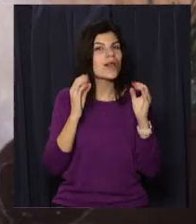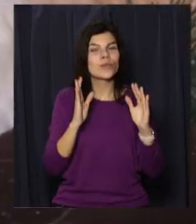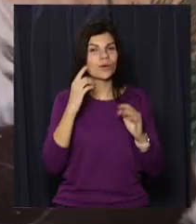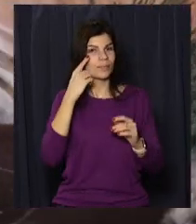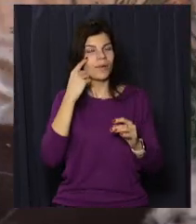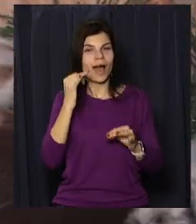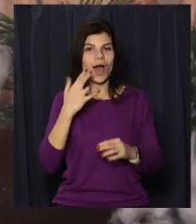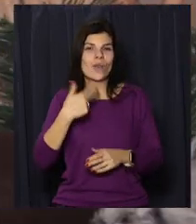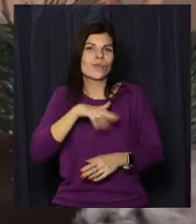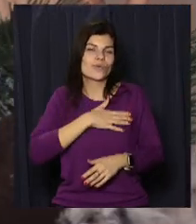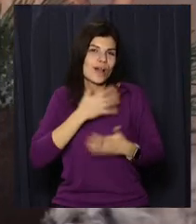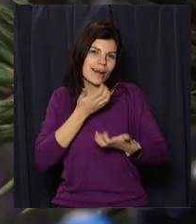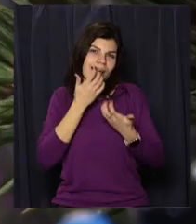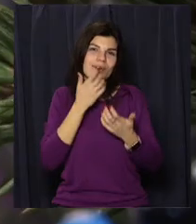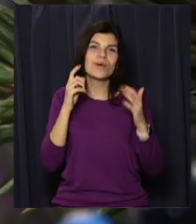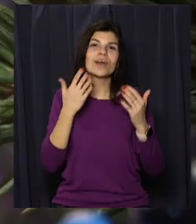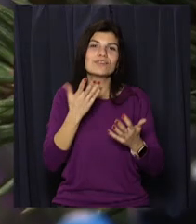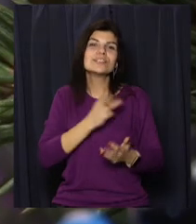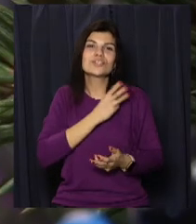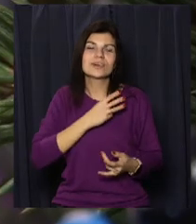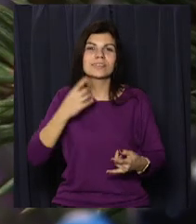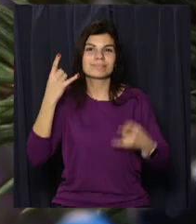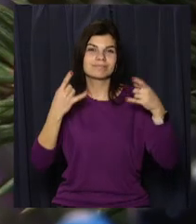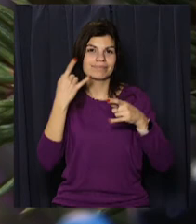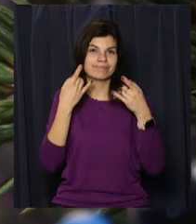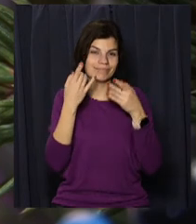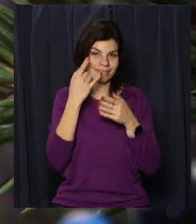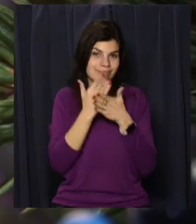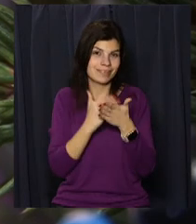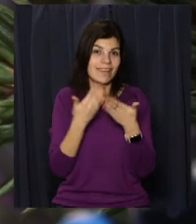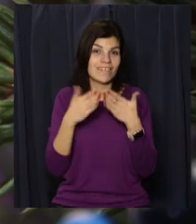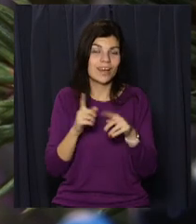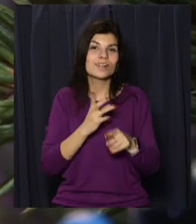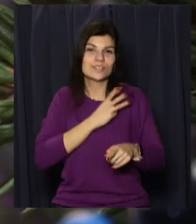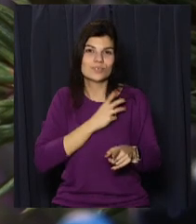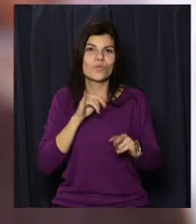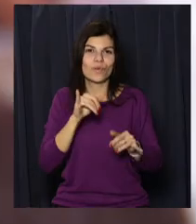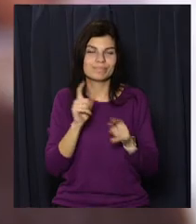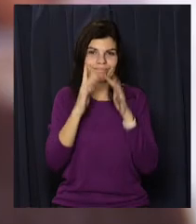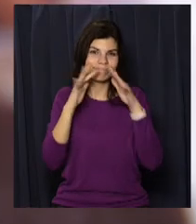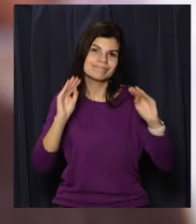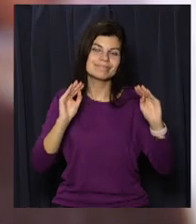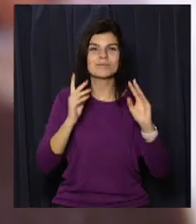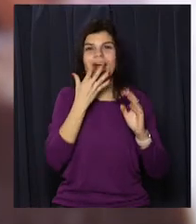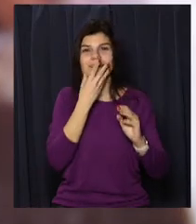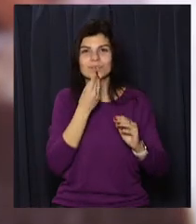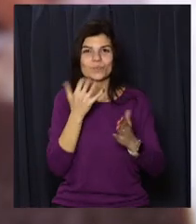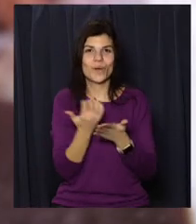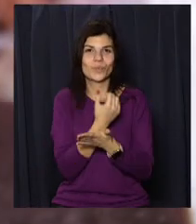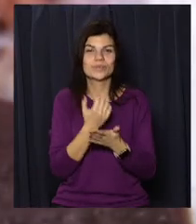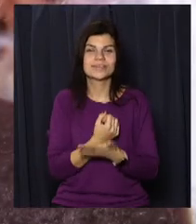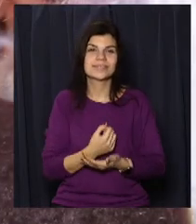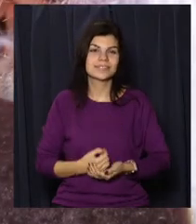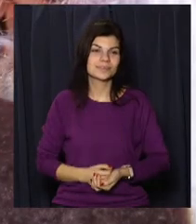душу. Затишних свят вам бажають Вікторія Вахрушина, Сергій Макаров, Роман Івашинов та Василь Самовар. Опін'юз –